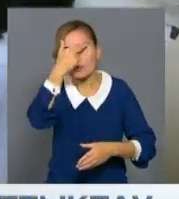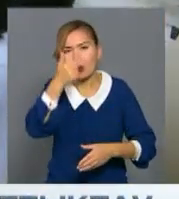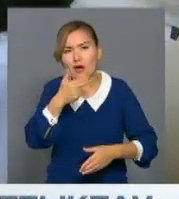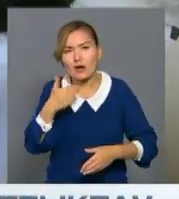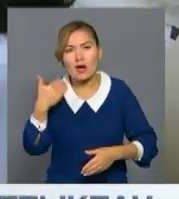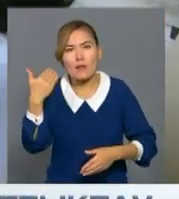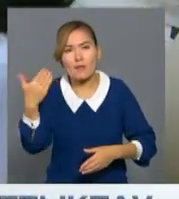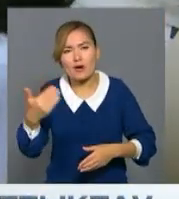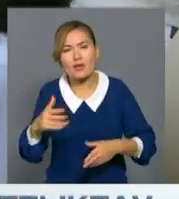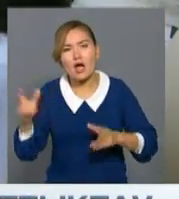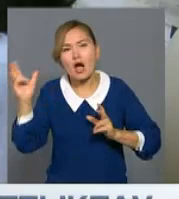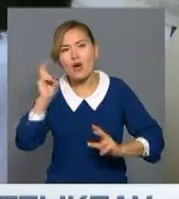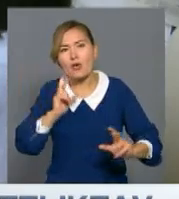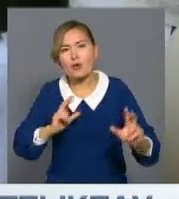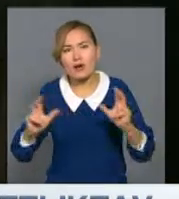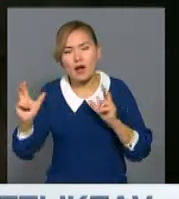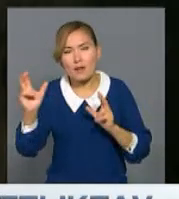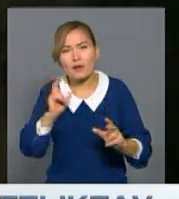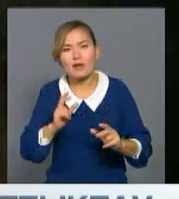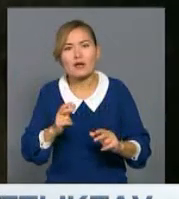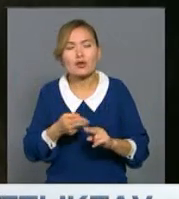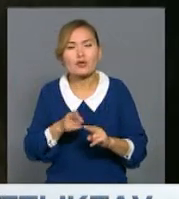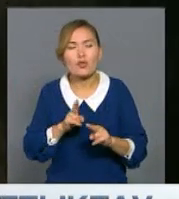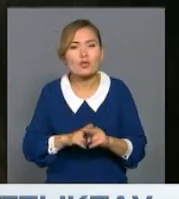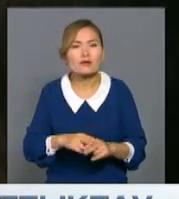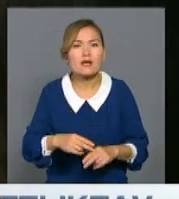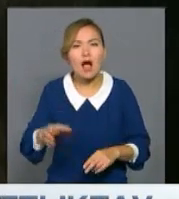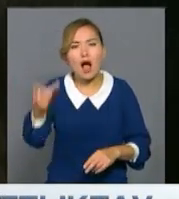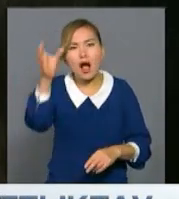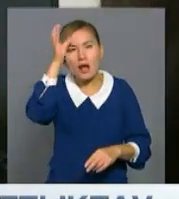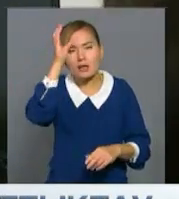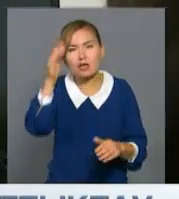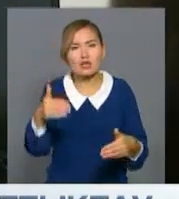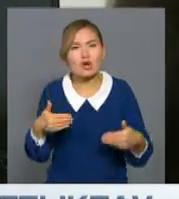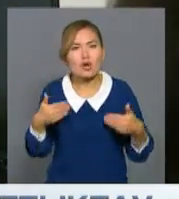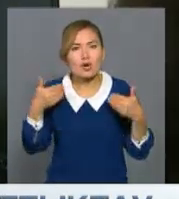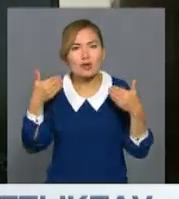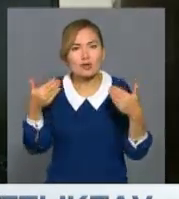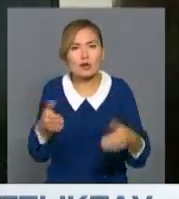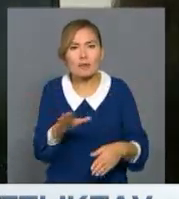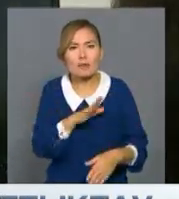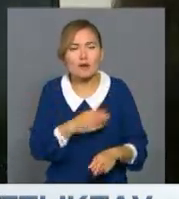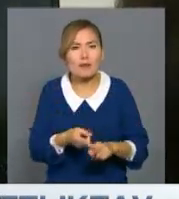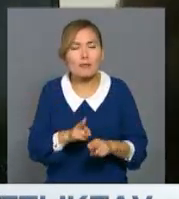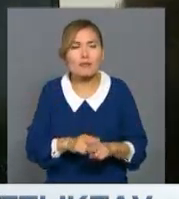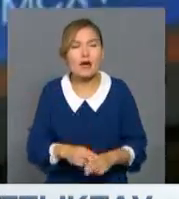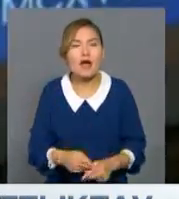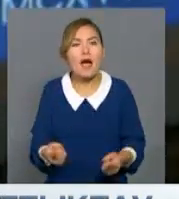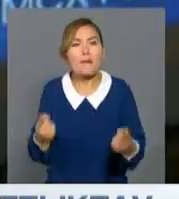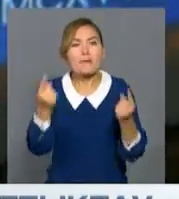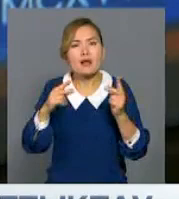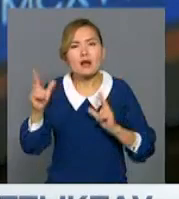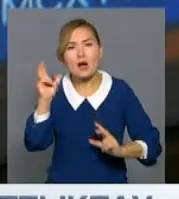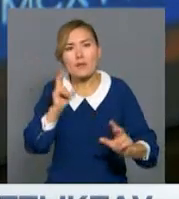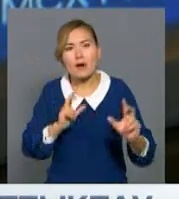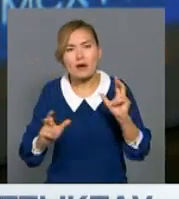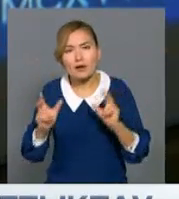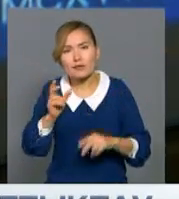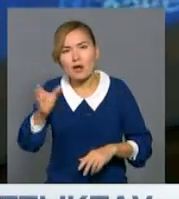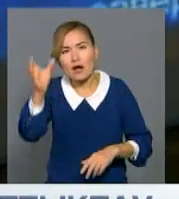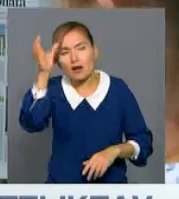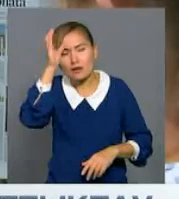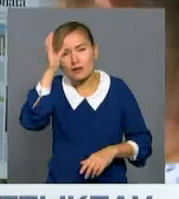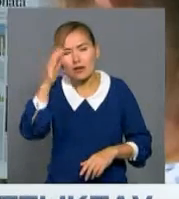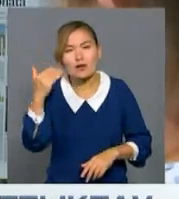оқу орындарының бірі Гвидо Карли атындағы қалқаралық әлюметтік ғылымдар университеті қытықтады. Белді білім ошағының білгір мамандары